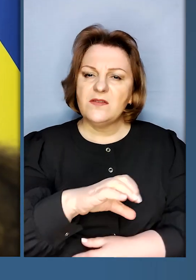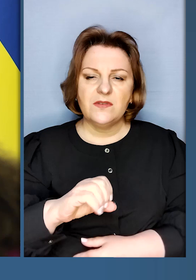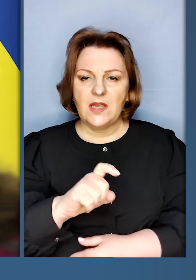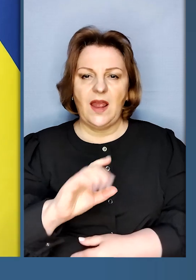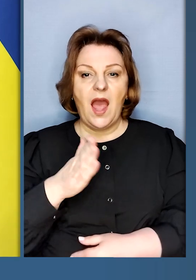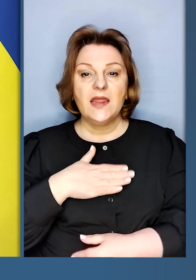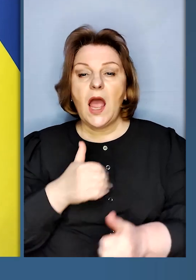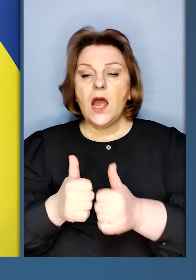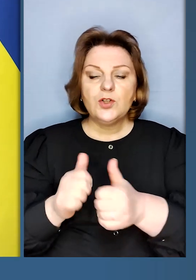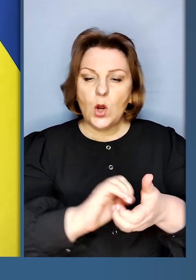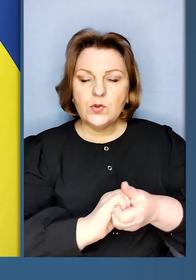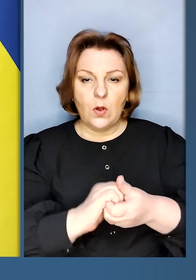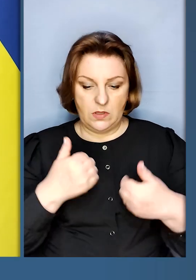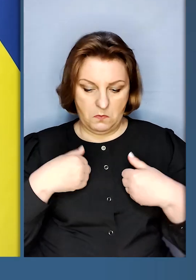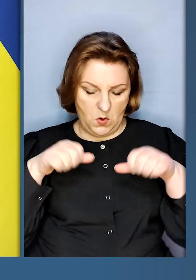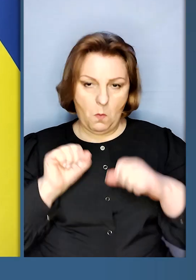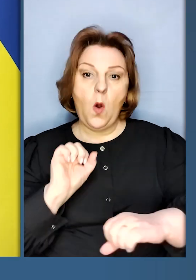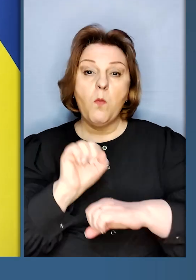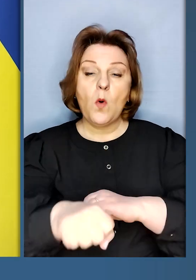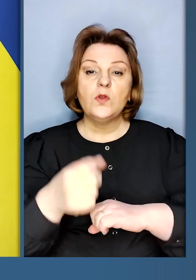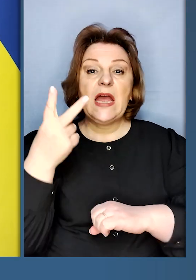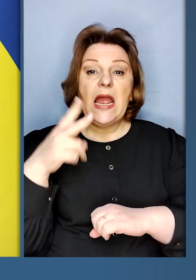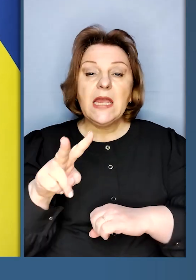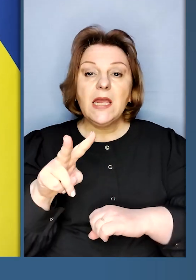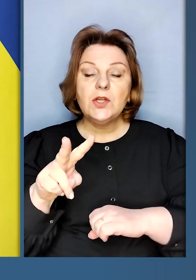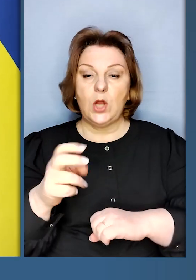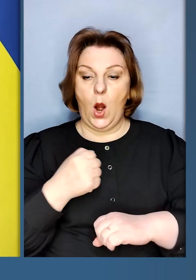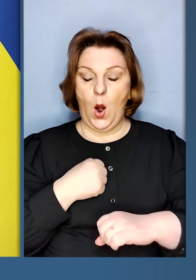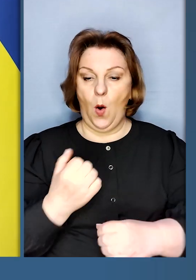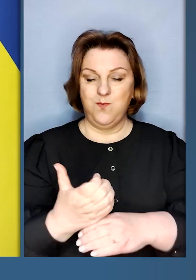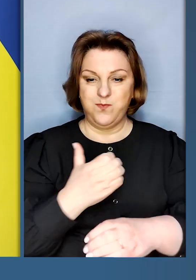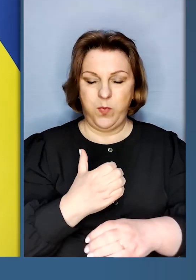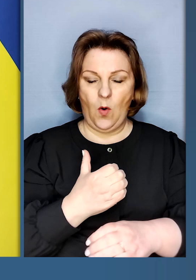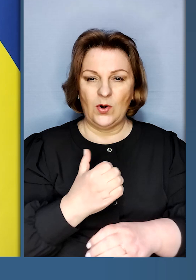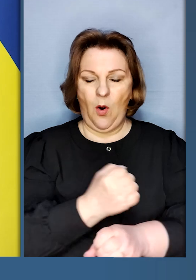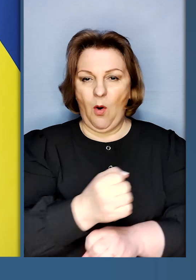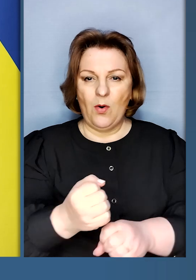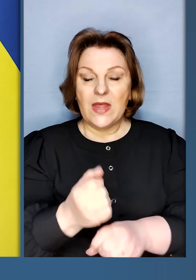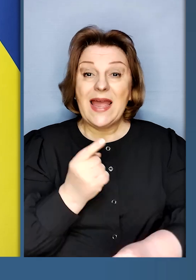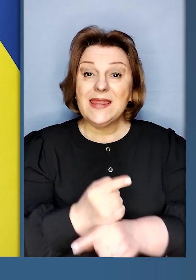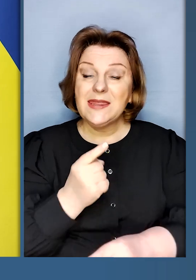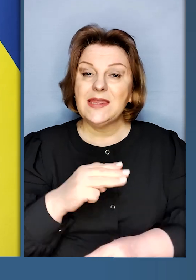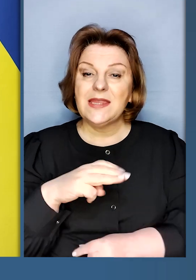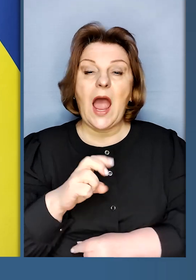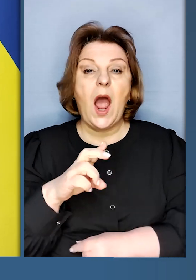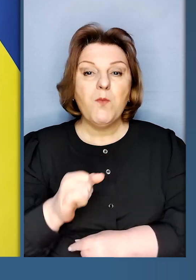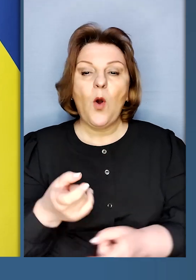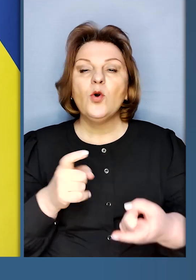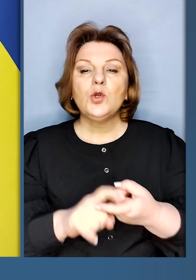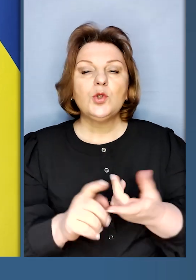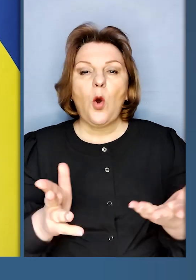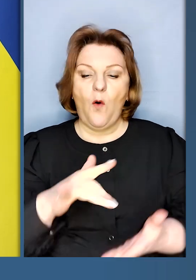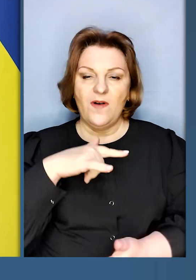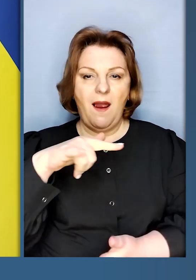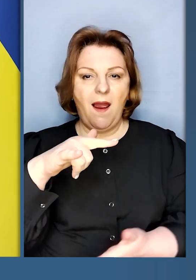союзників, ми зможемо подолати інші оборони табу, подолати табу щодо